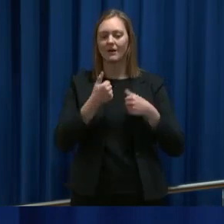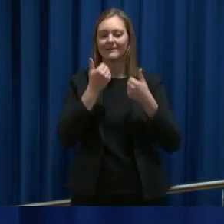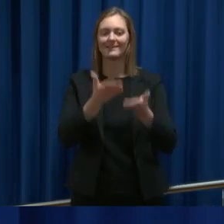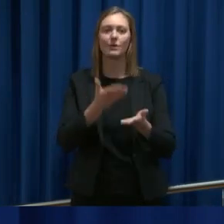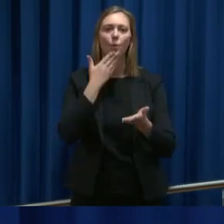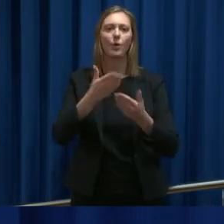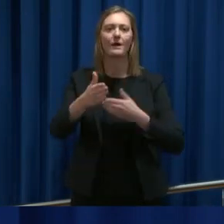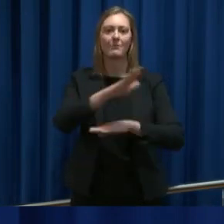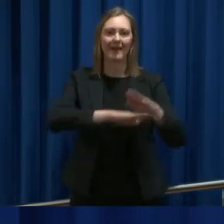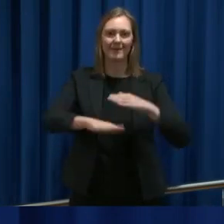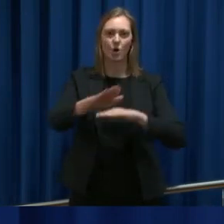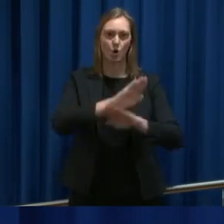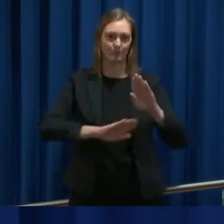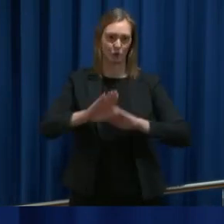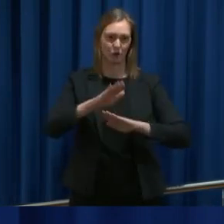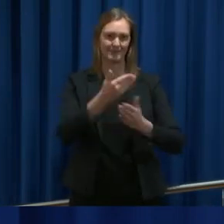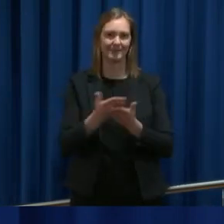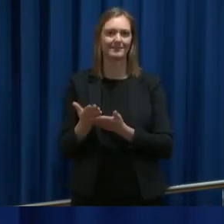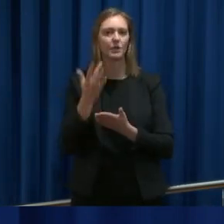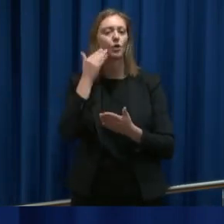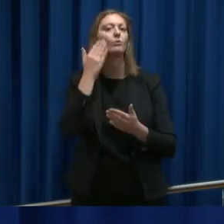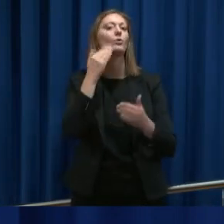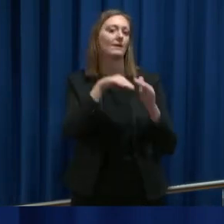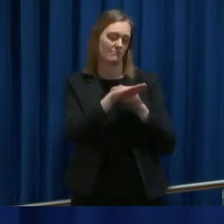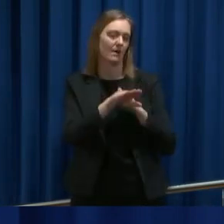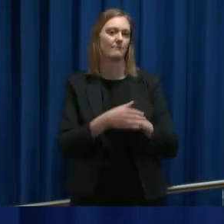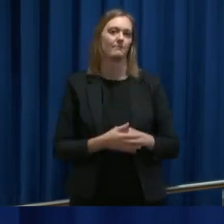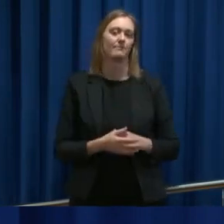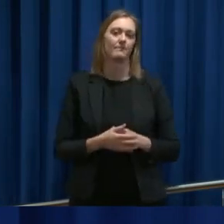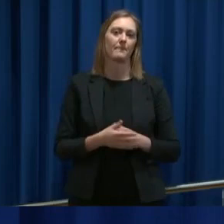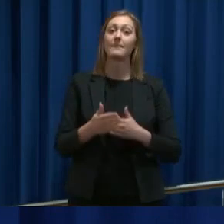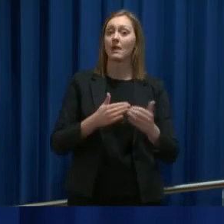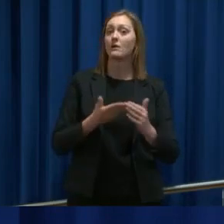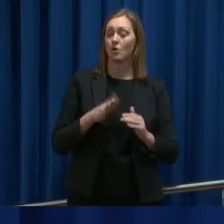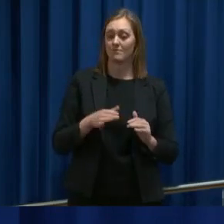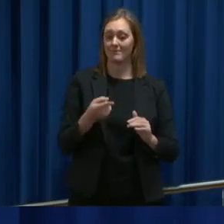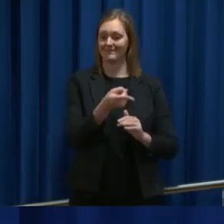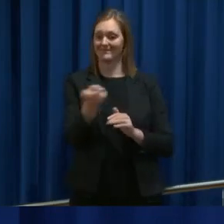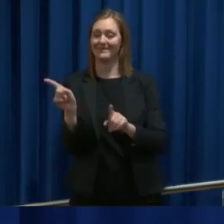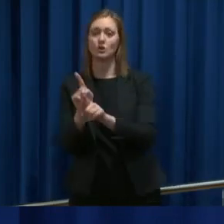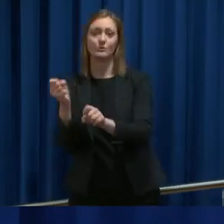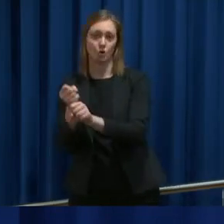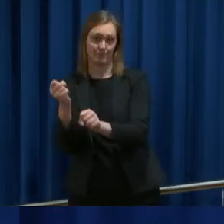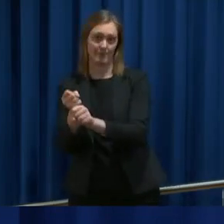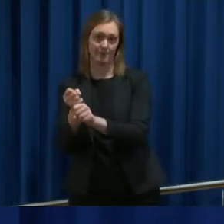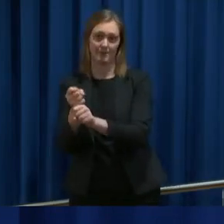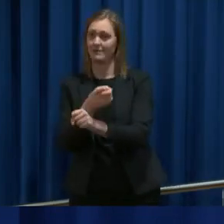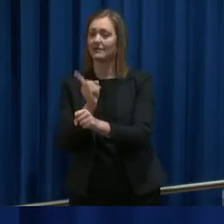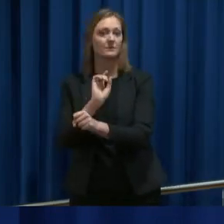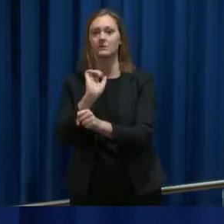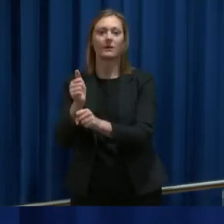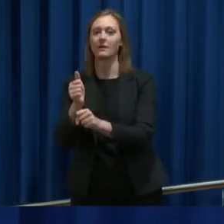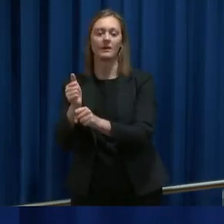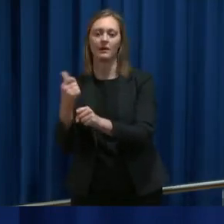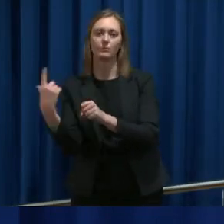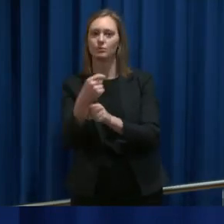ansiktskjenester for de som bor hjemme. Og der er det også sånn at det handler jo blant annet om at de som er på jobb i den sektoren, heller ikke skal gå på jobb